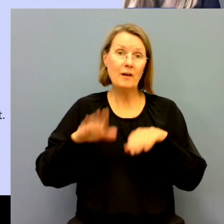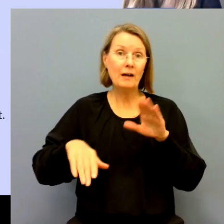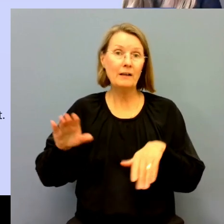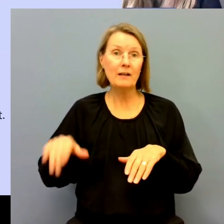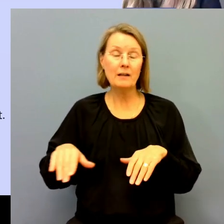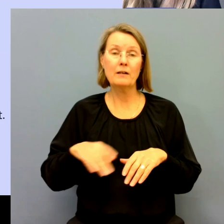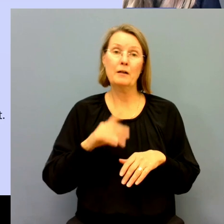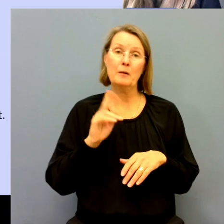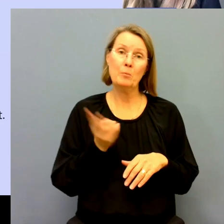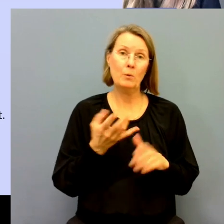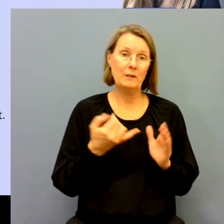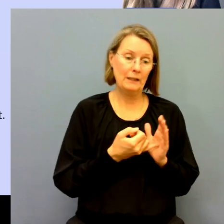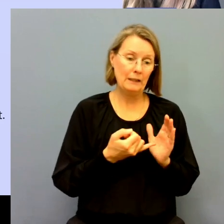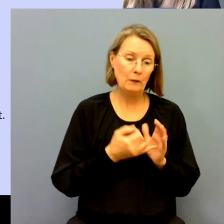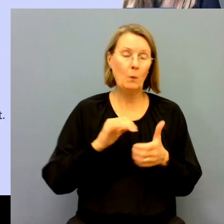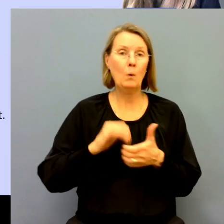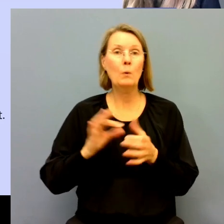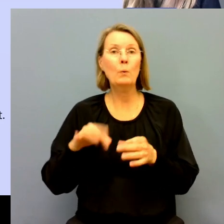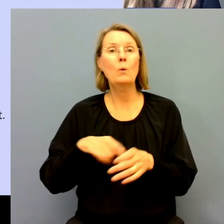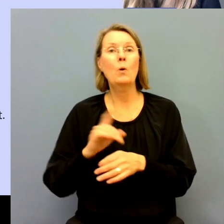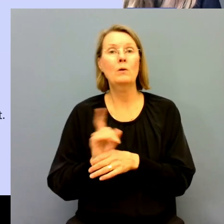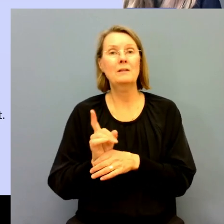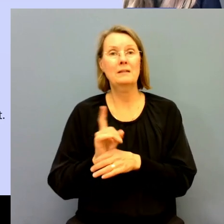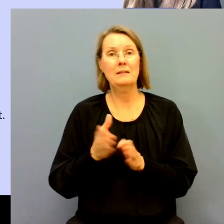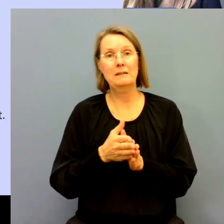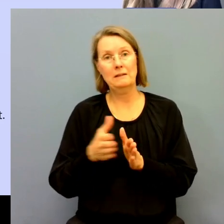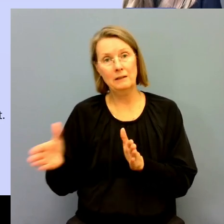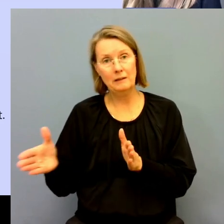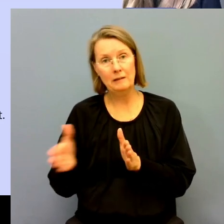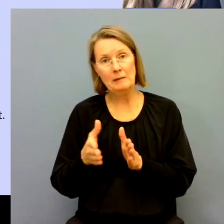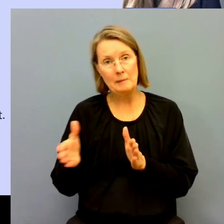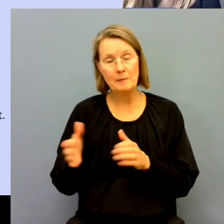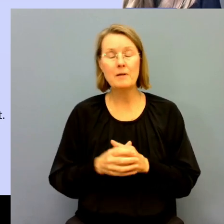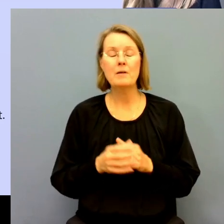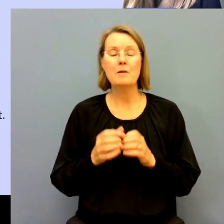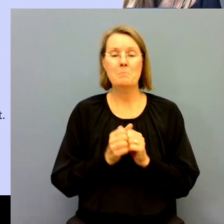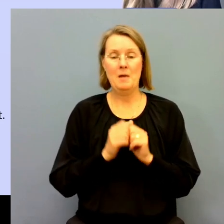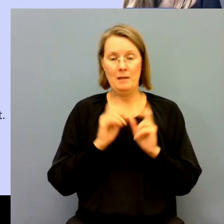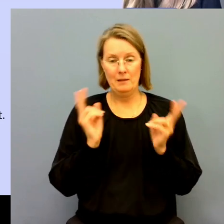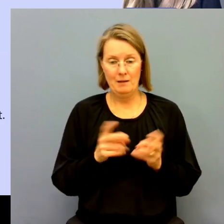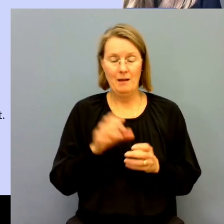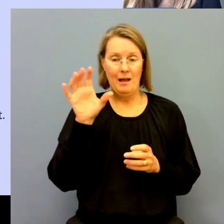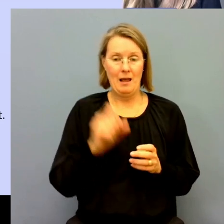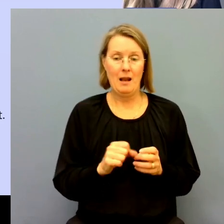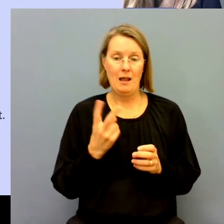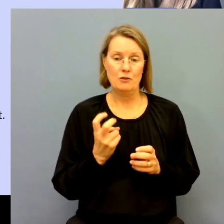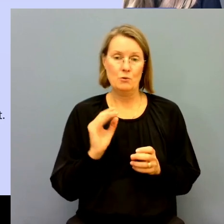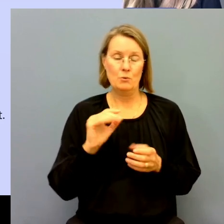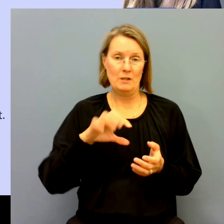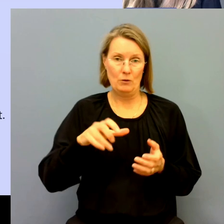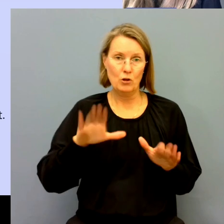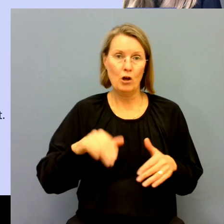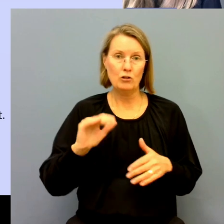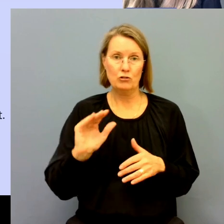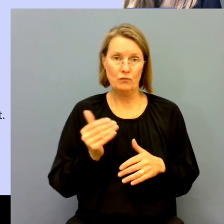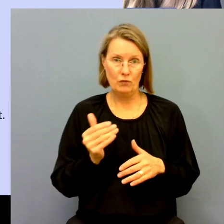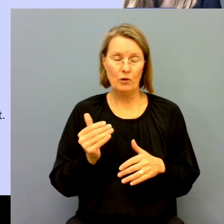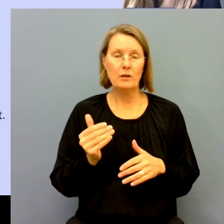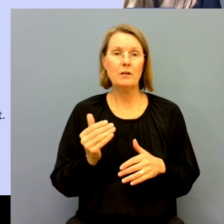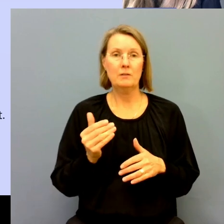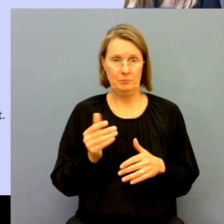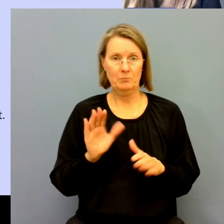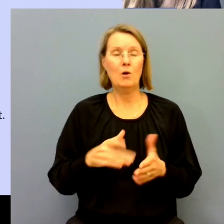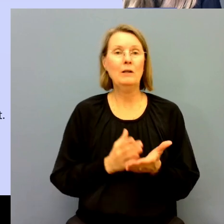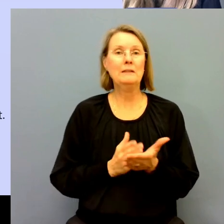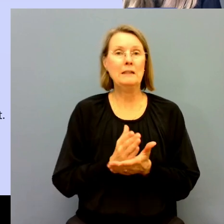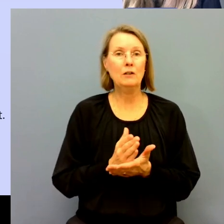sig väldigt mycket åt både i karaktär och längd. Men i de 20 regioner som har svarats så utfördes